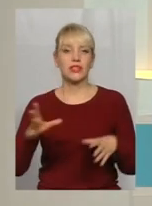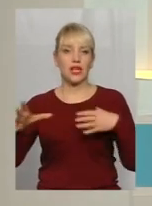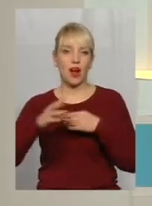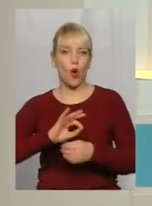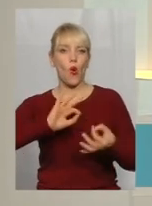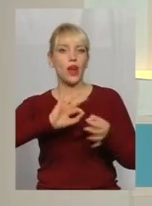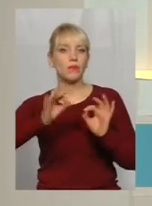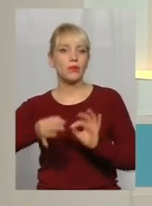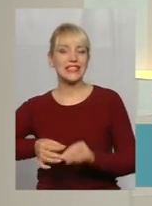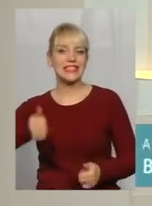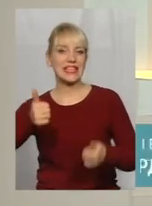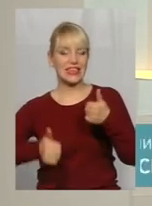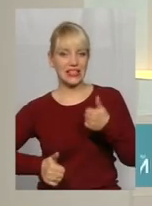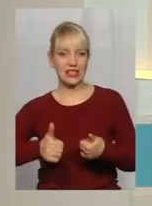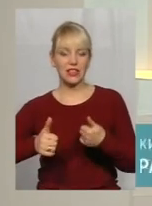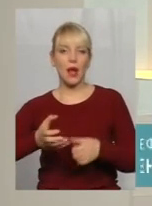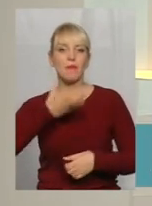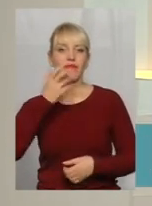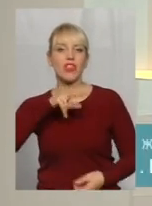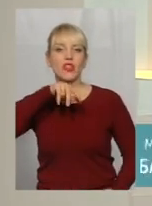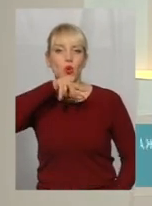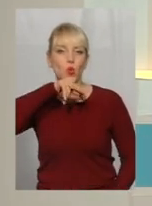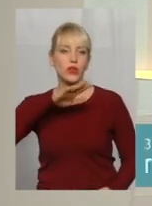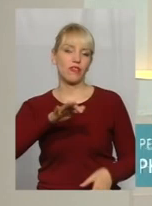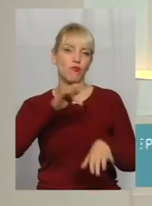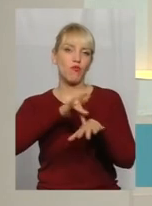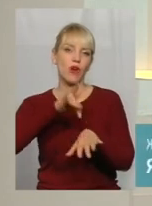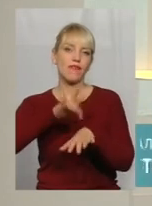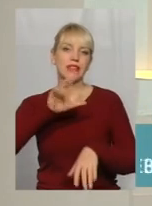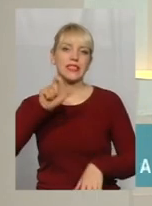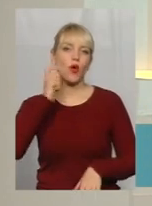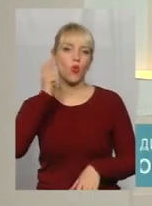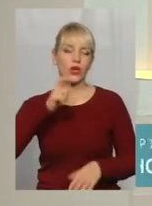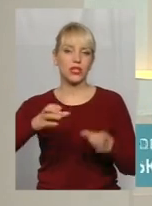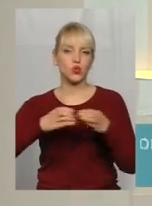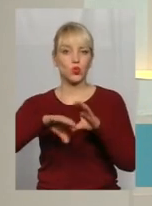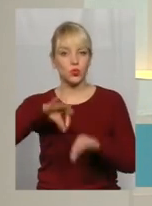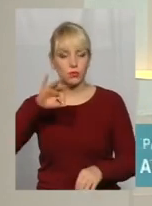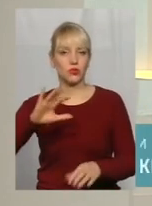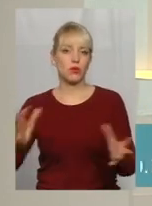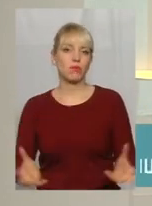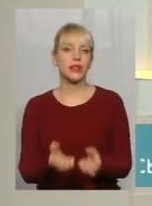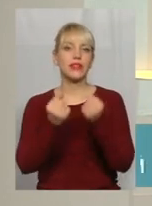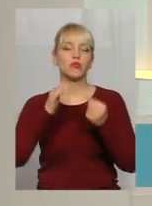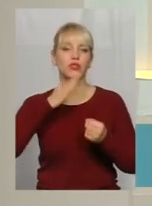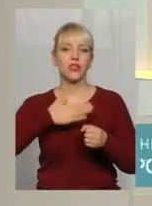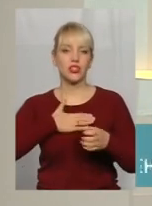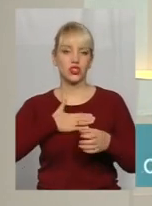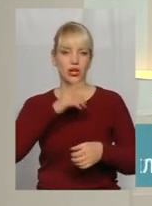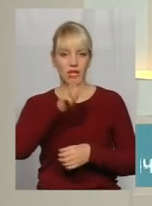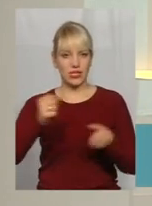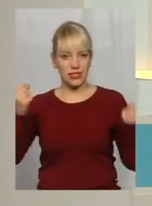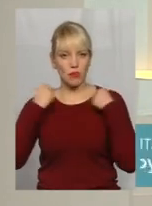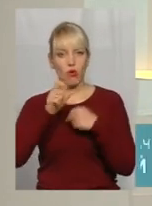Олімпійські ігри в Південній Кореї, вболівати за українську збірну, підтримувати наших збірників. Ну і,